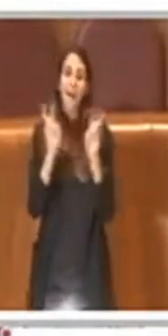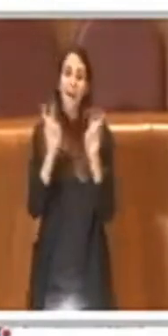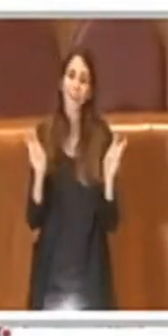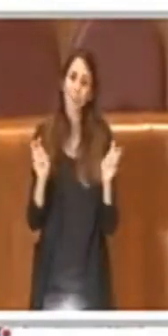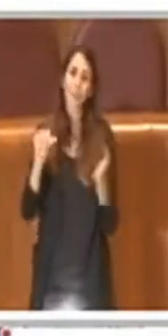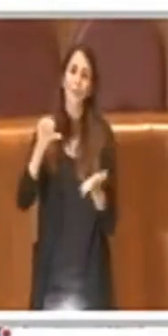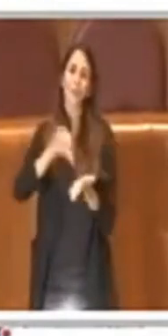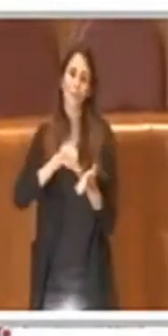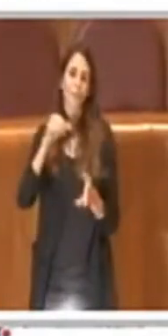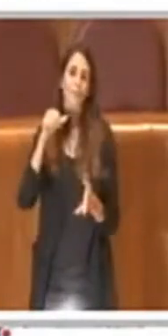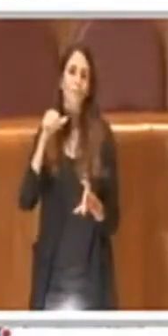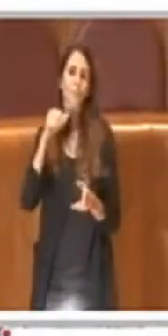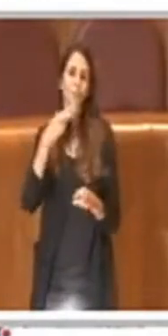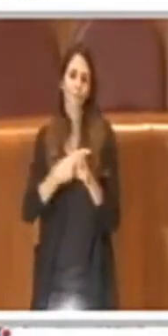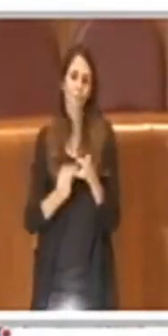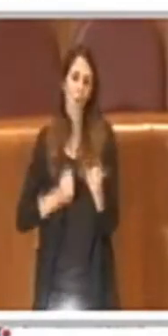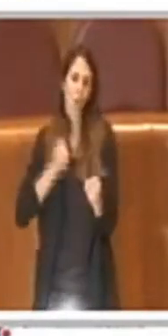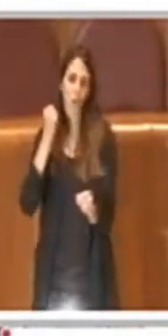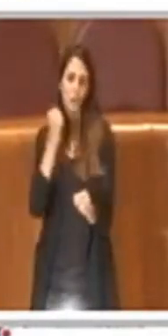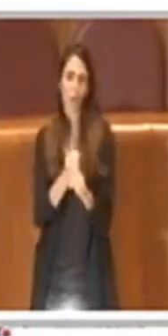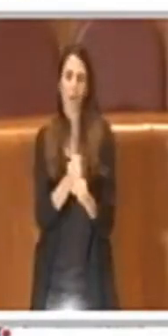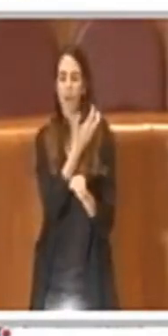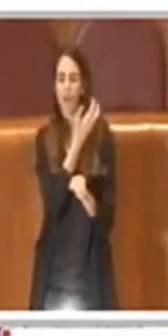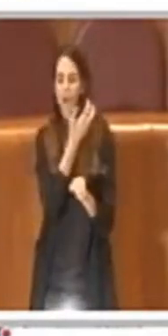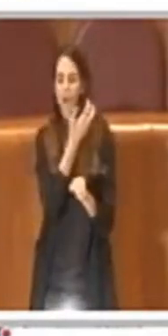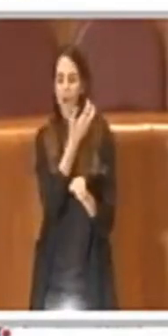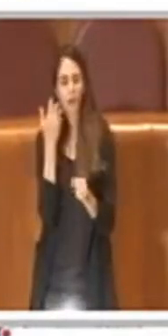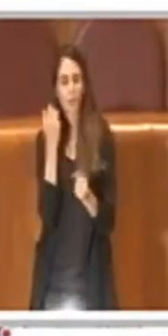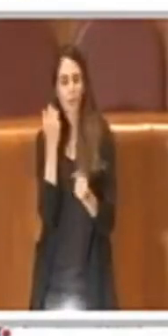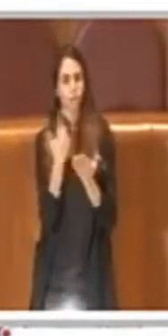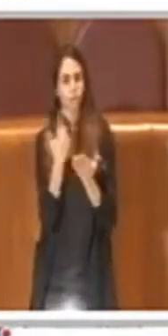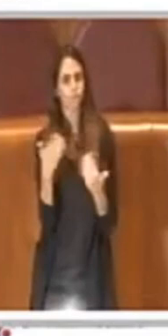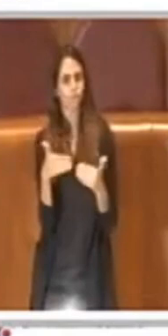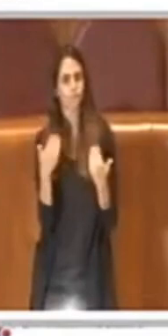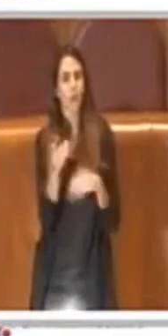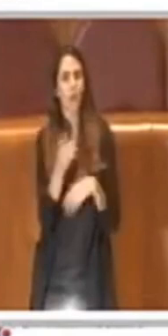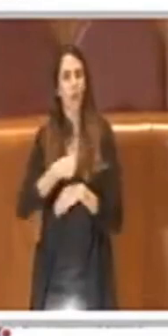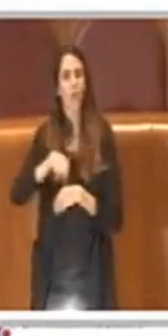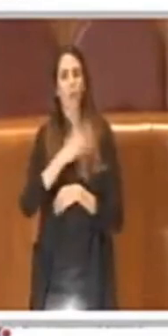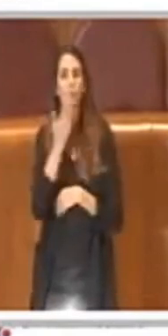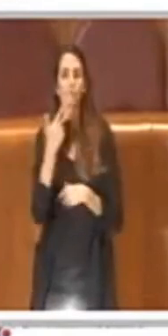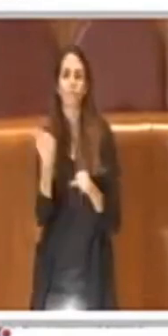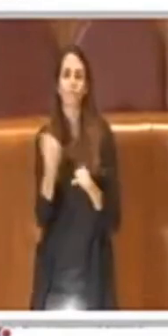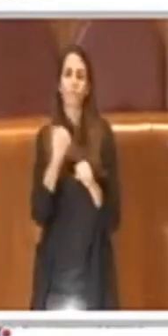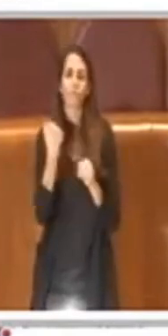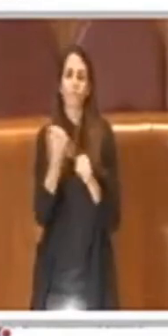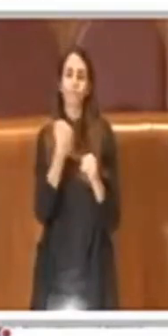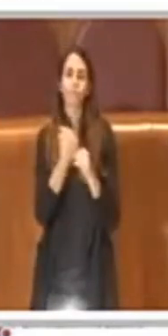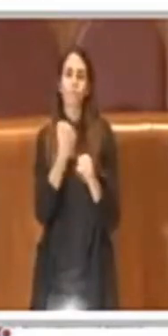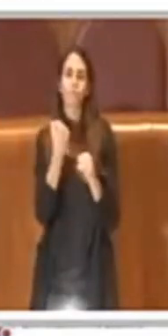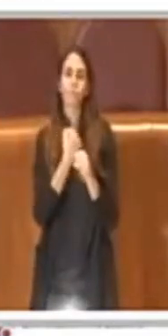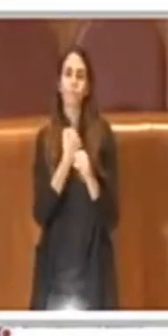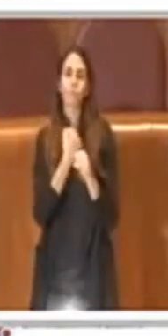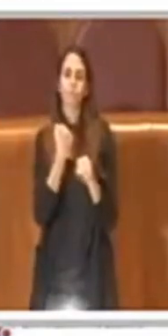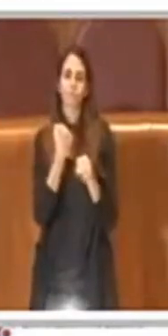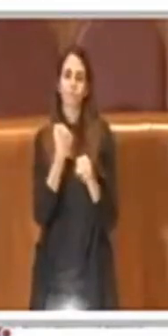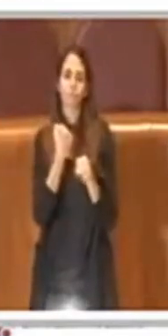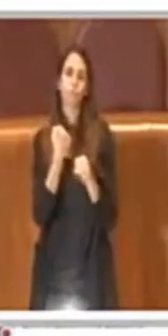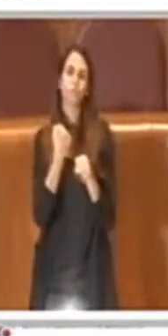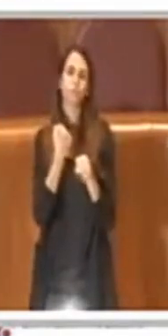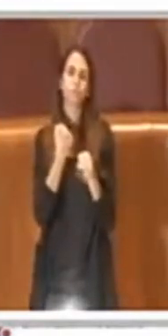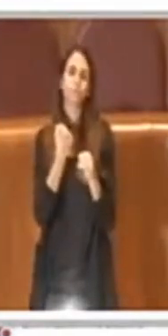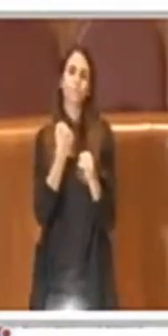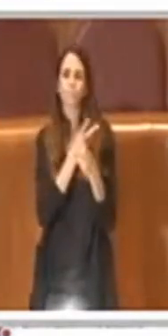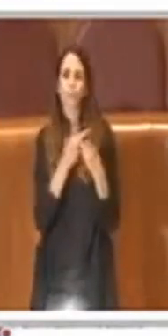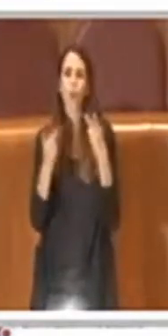storico è un tema molto importante, per cui lavoreremo allacremente per cercare di dare delle